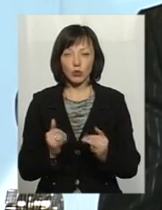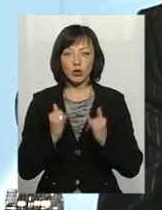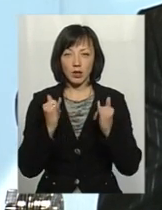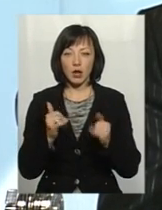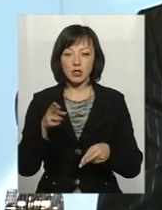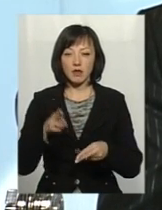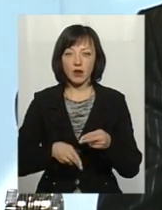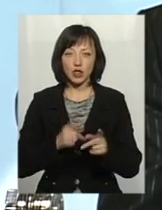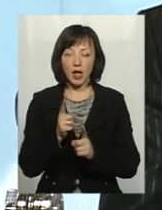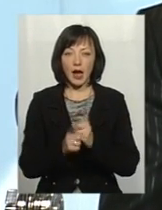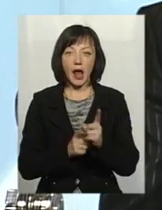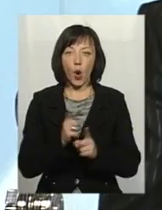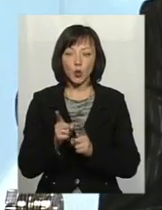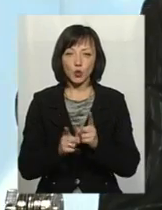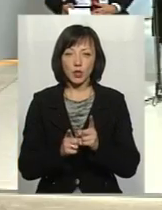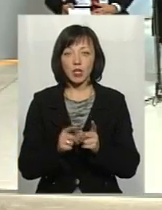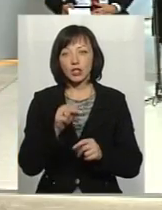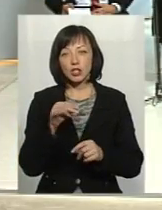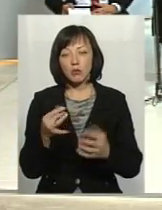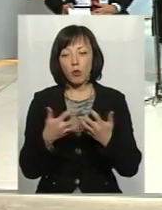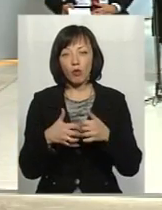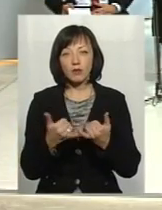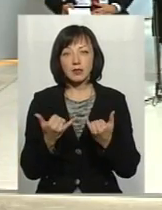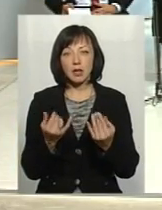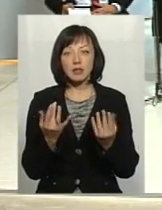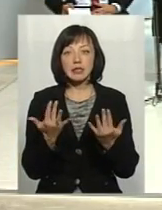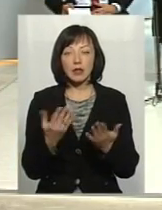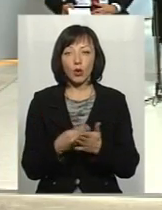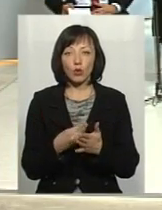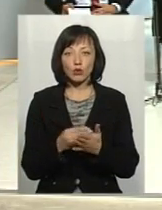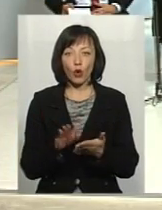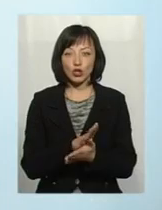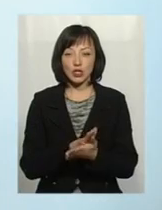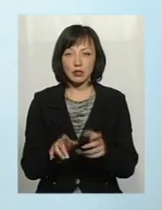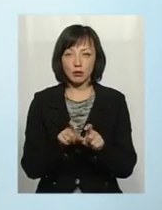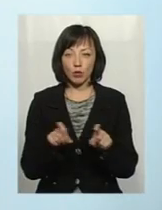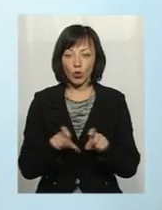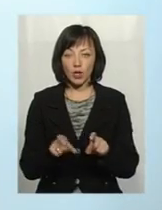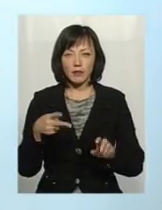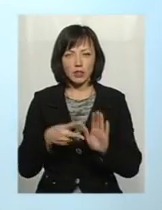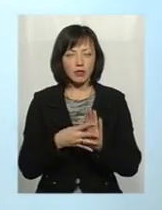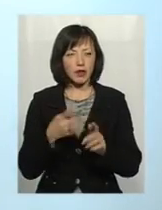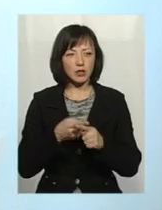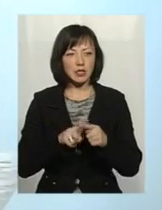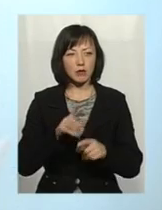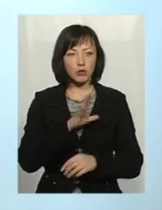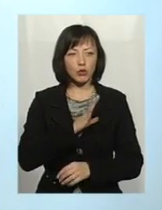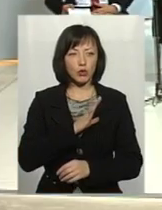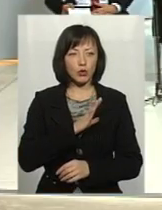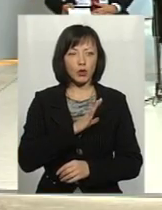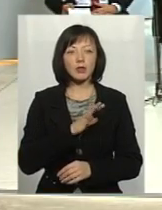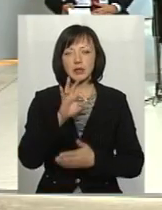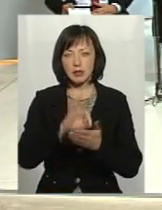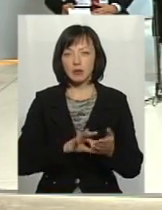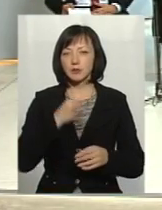завершення реконструкції. Чи прораховували, скільки зараз коштують очесні, якщо в 2009 це було? Я зразу